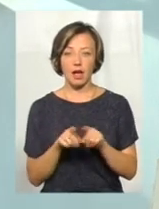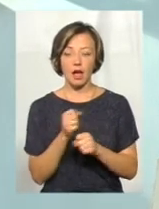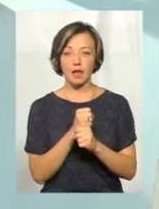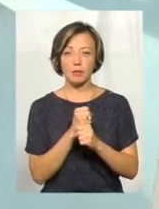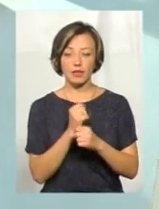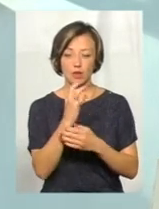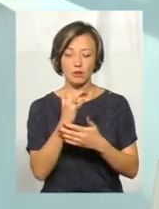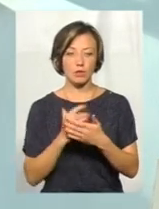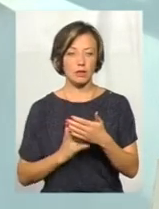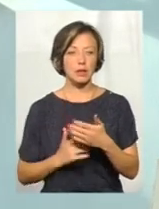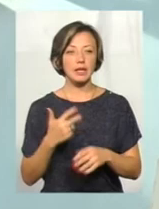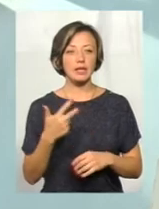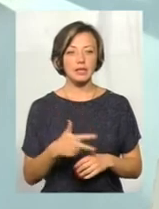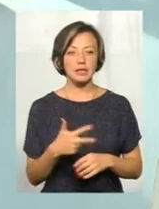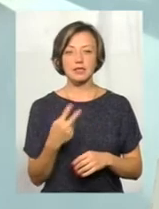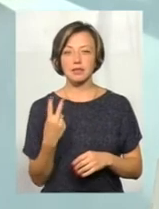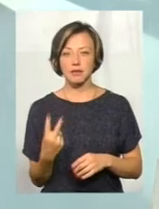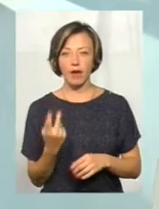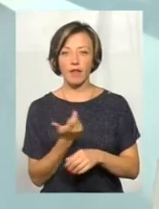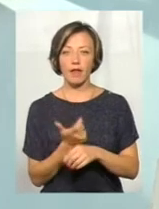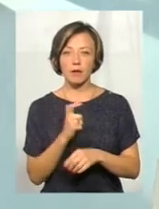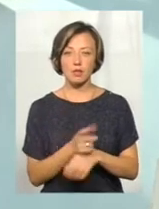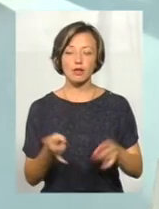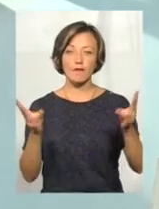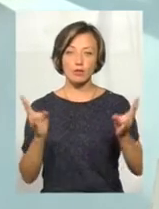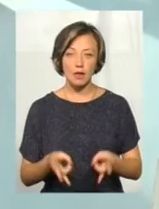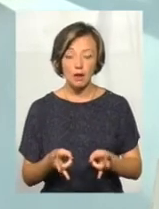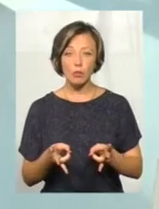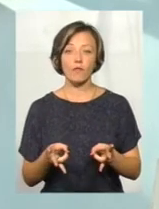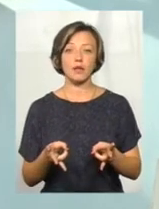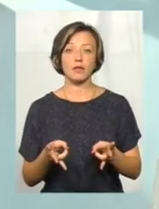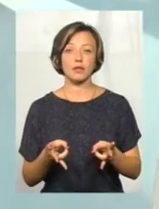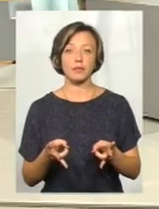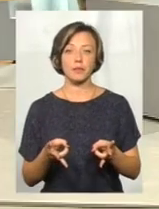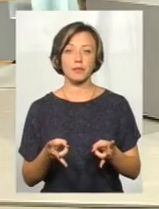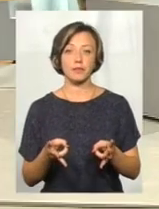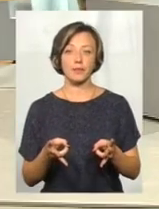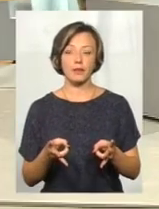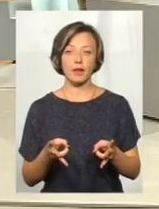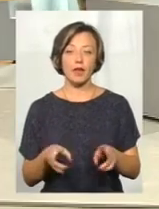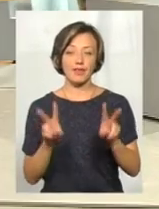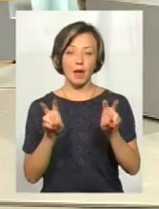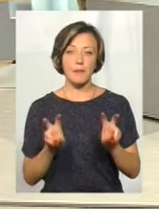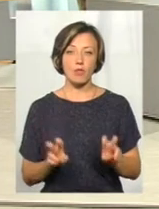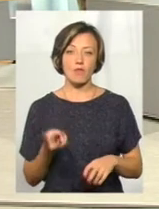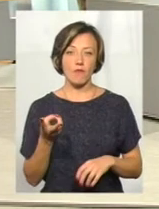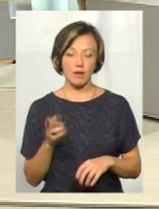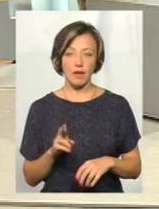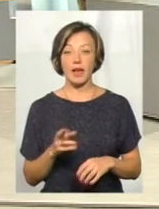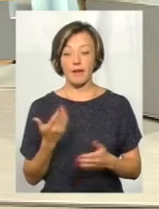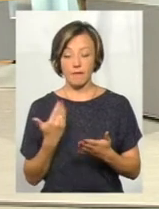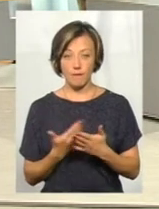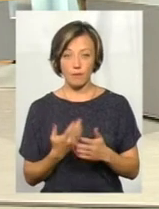асортимент. 32 найбільш востребуваних, скажімо так, найменування. І ось вони